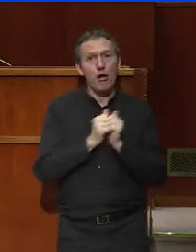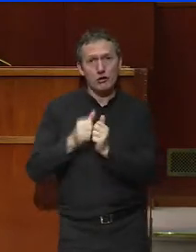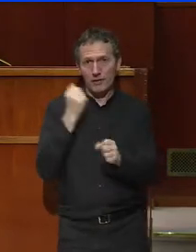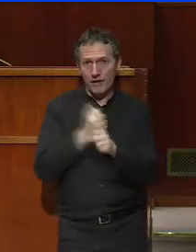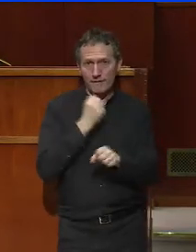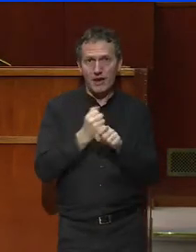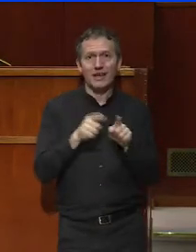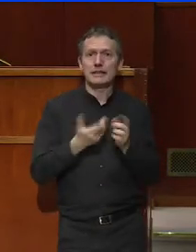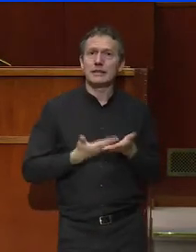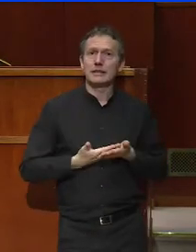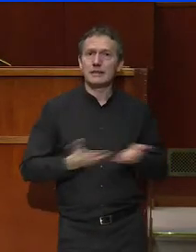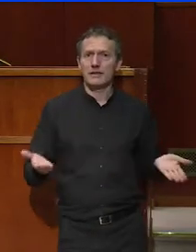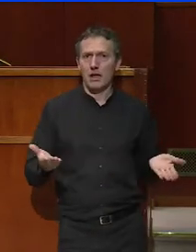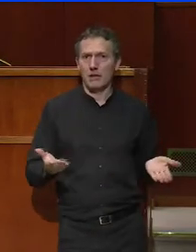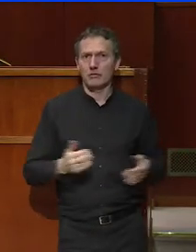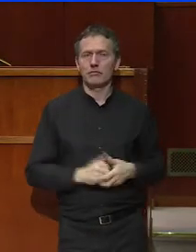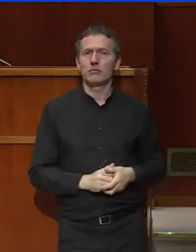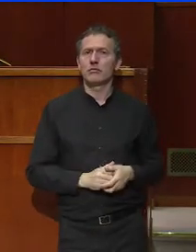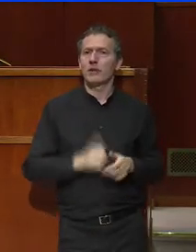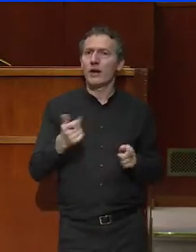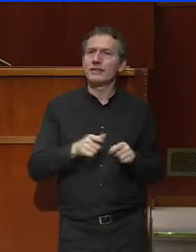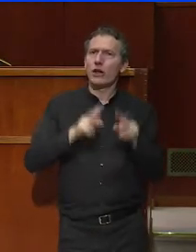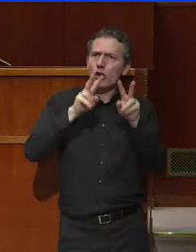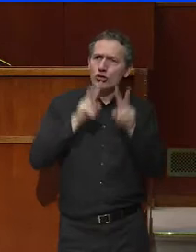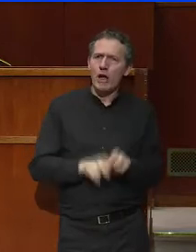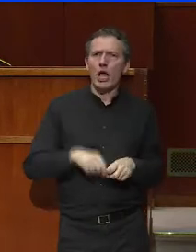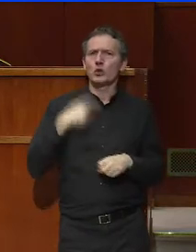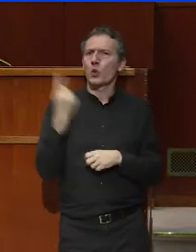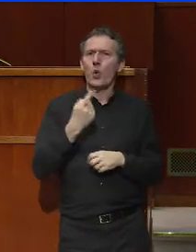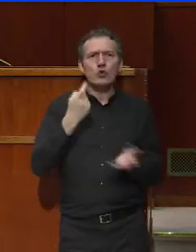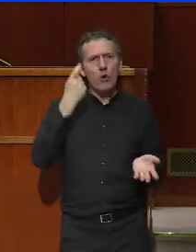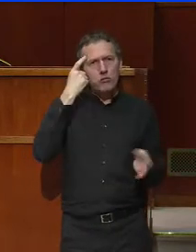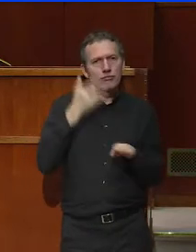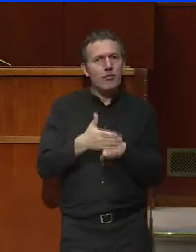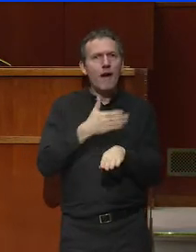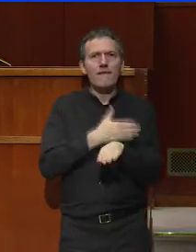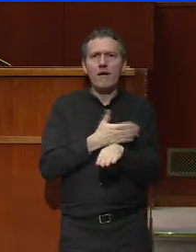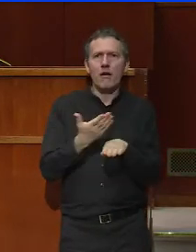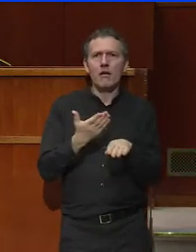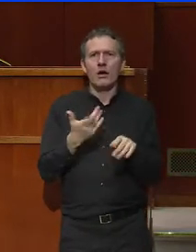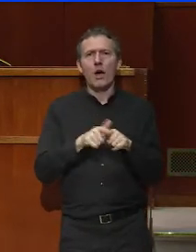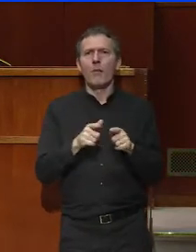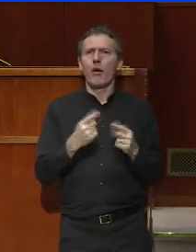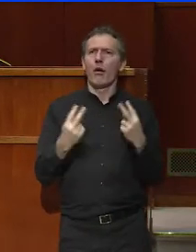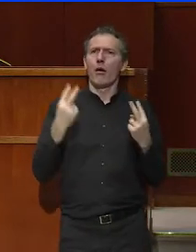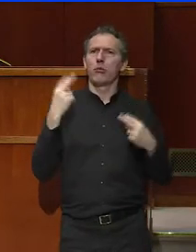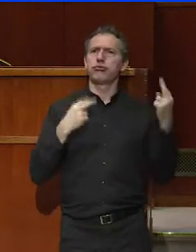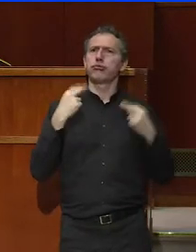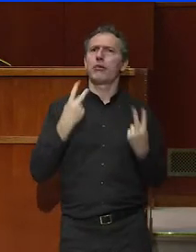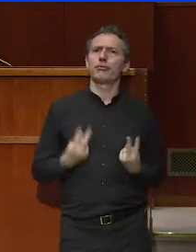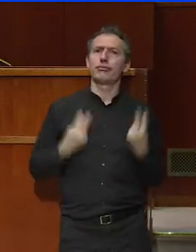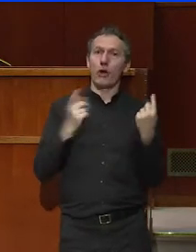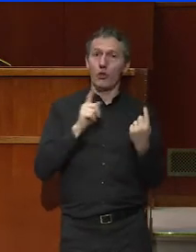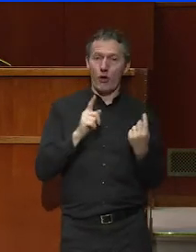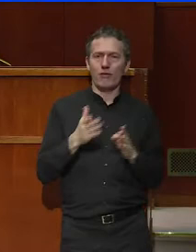la sincérité et je dirais même la recherche permanente, non pas de la popularité, mais de l